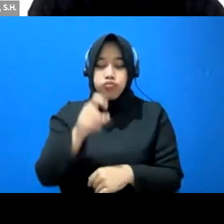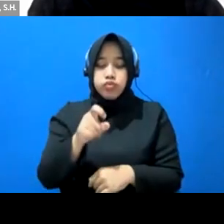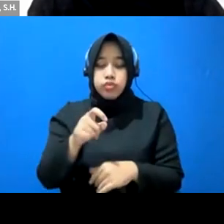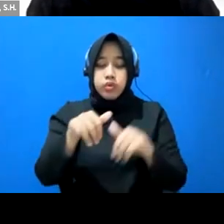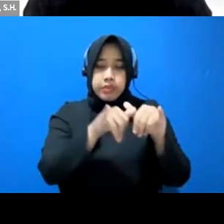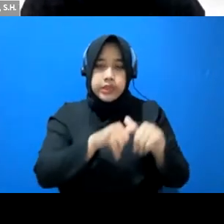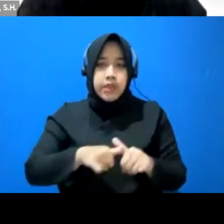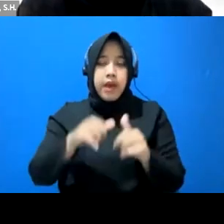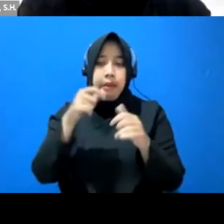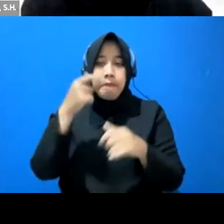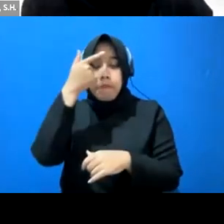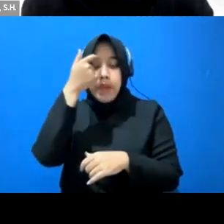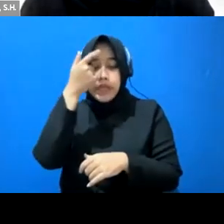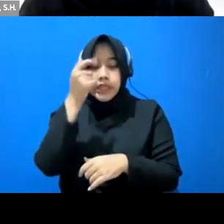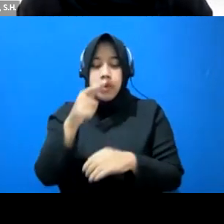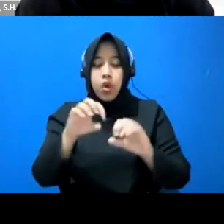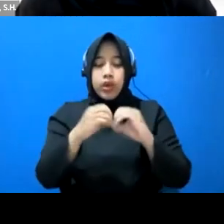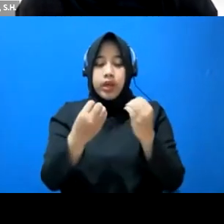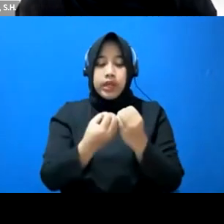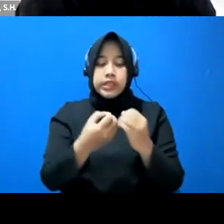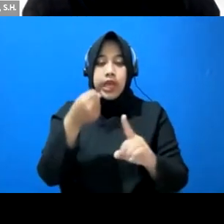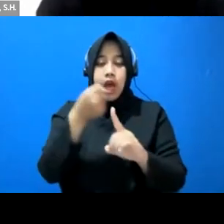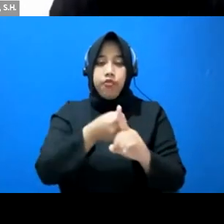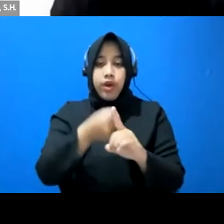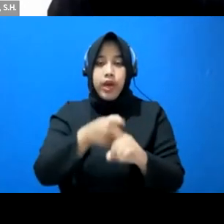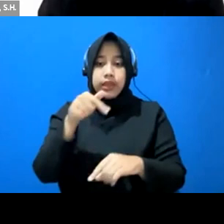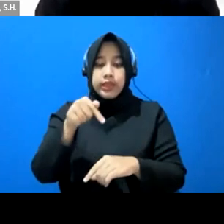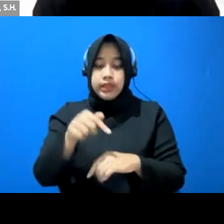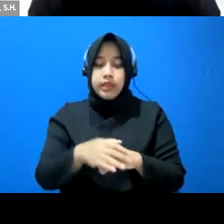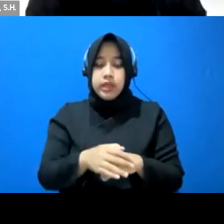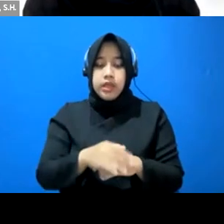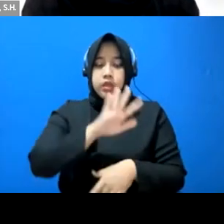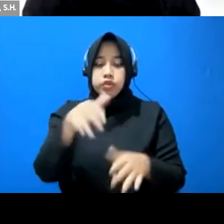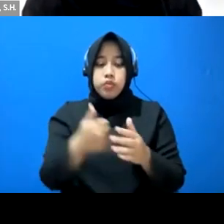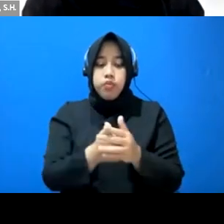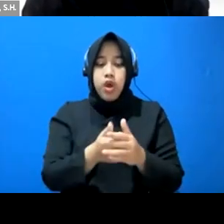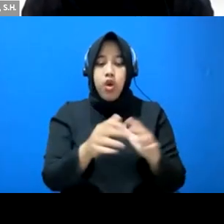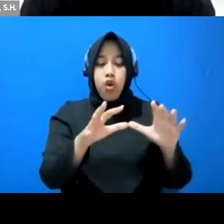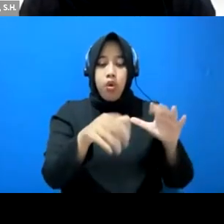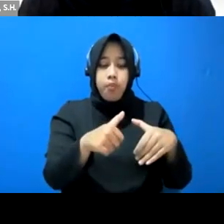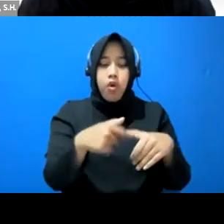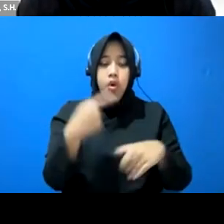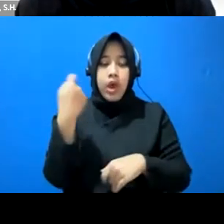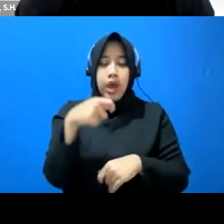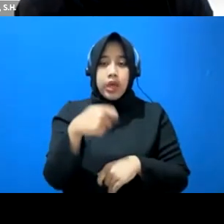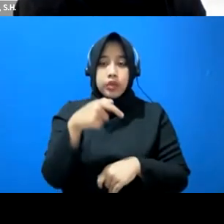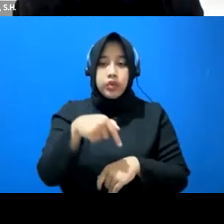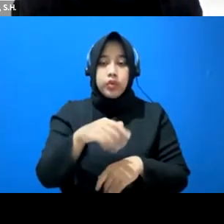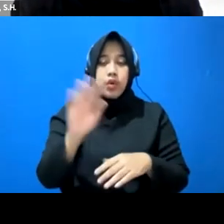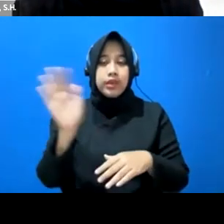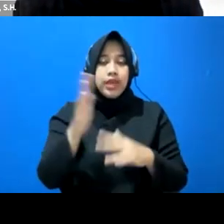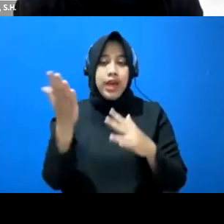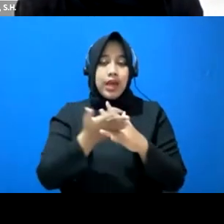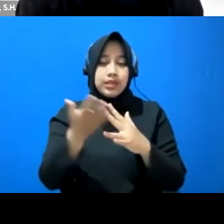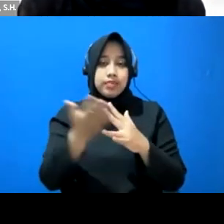belajar karena organisasi advokat ini dan hampir semua pihak juga kantornya itu tidak aksesibel